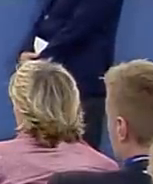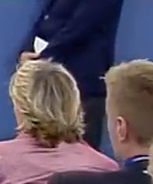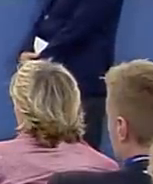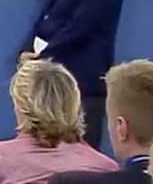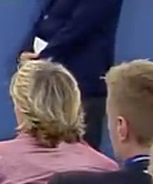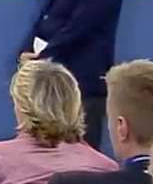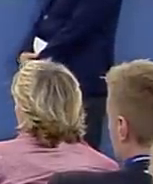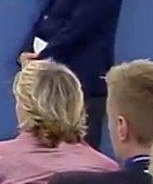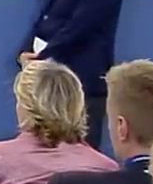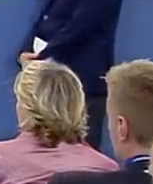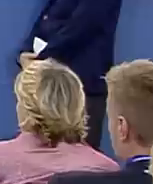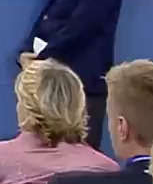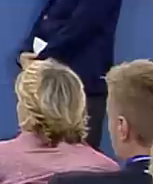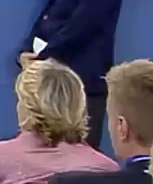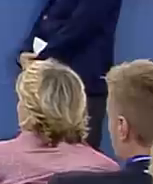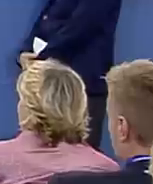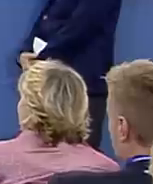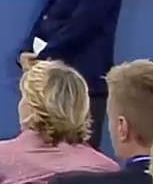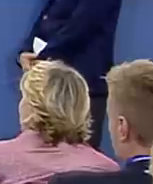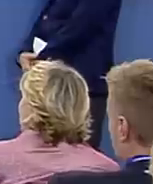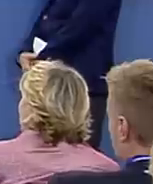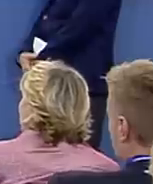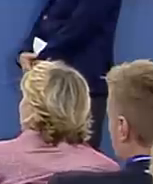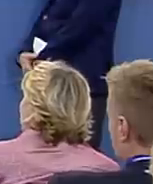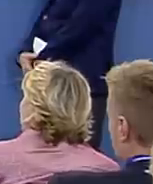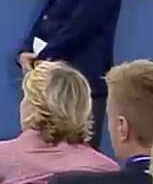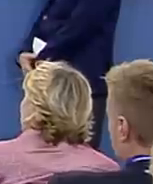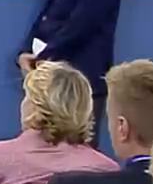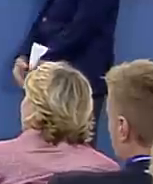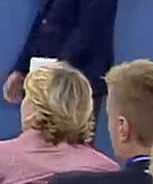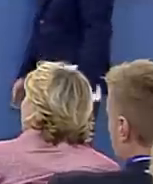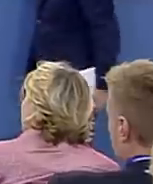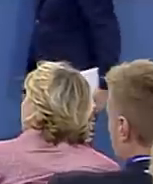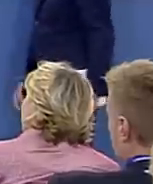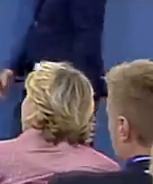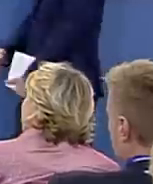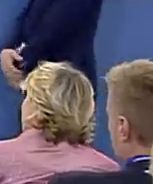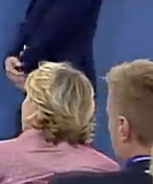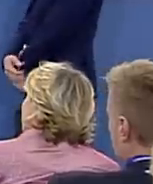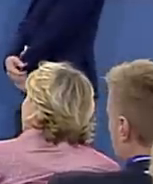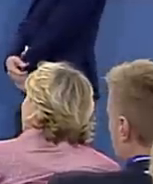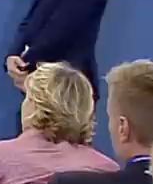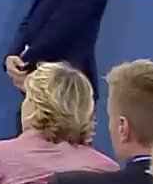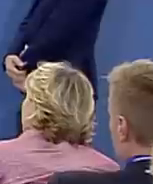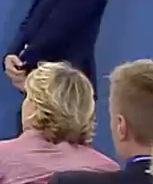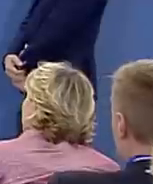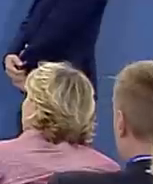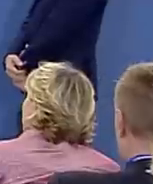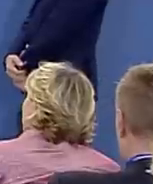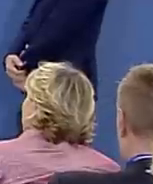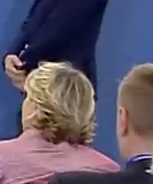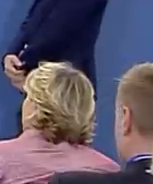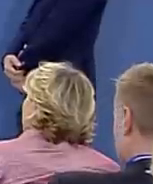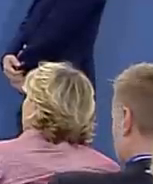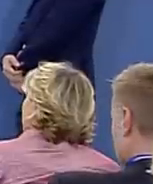Guardi, lei sa come la penso sulla materia, perché insomma non so che cos'altro io vi debba dire su questo. Dopodiché, cosa diversa, intervenire come